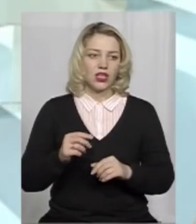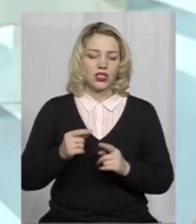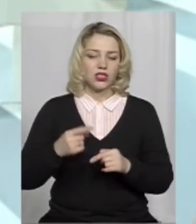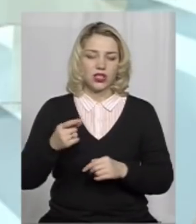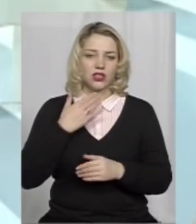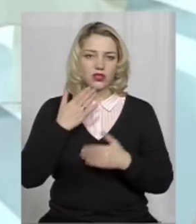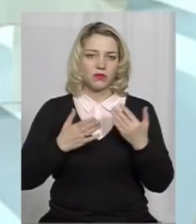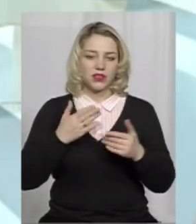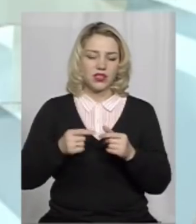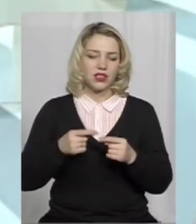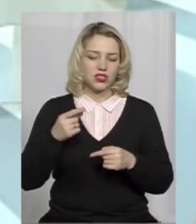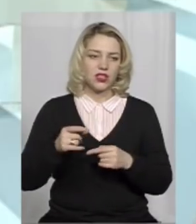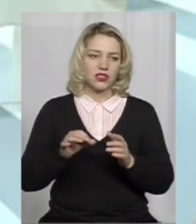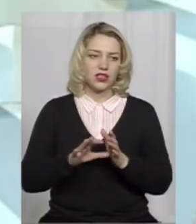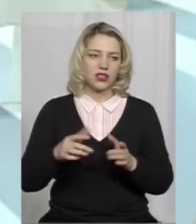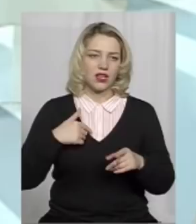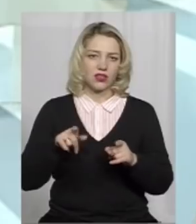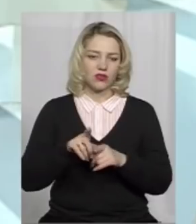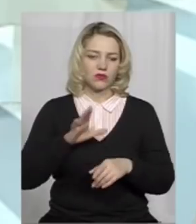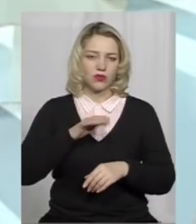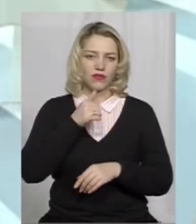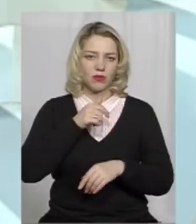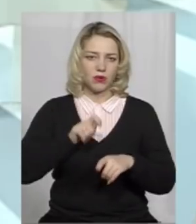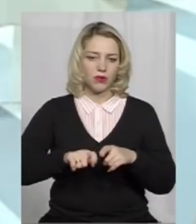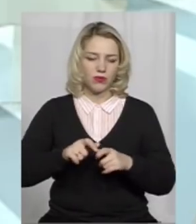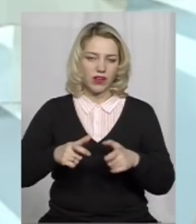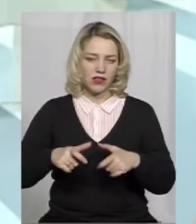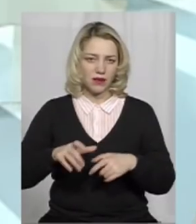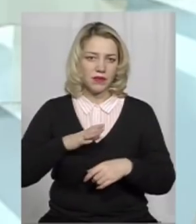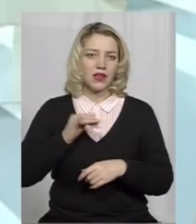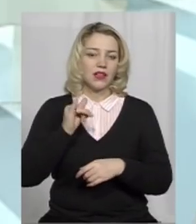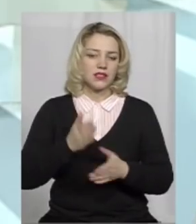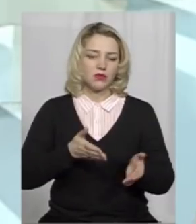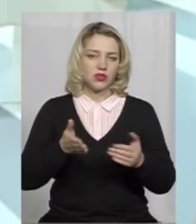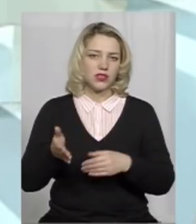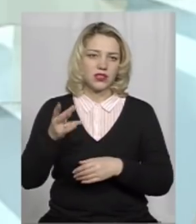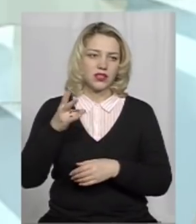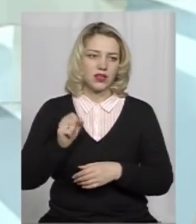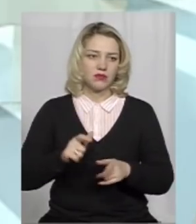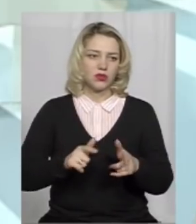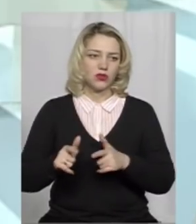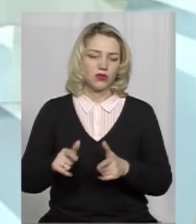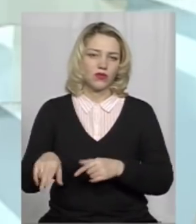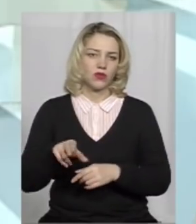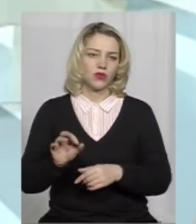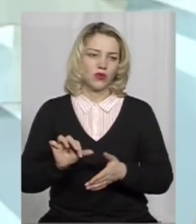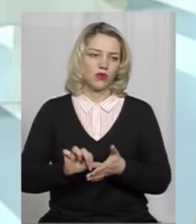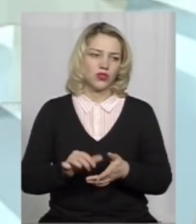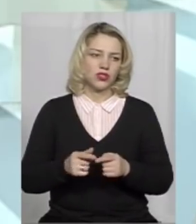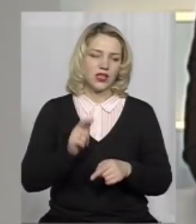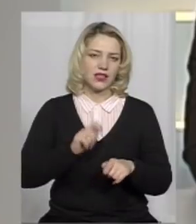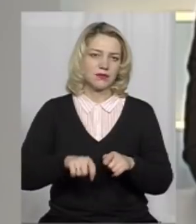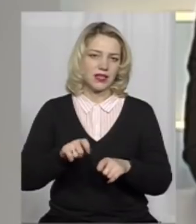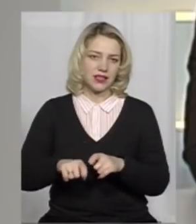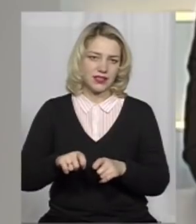опитування електронне, тобто я теж пройшла випробування, запросили на підготовку до участі у